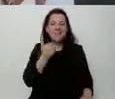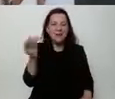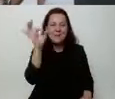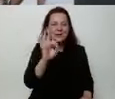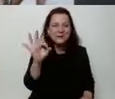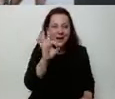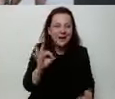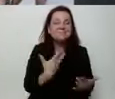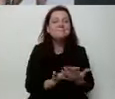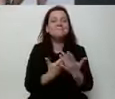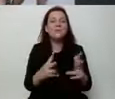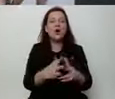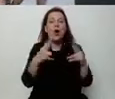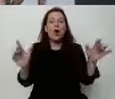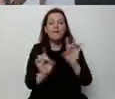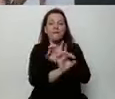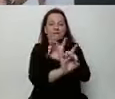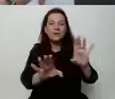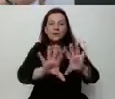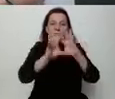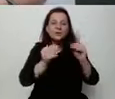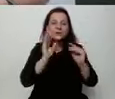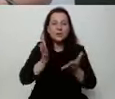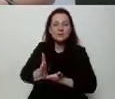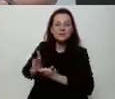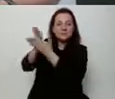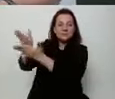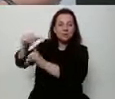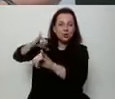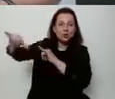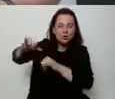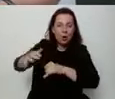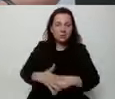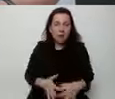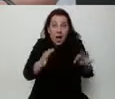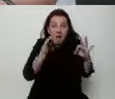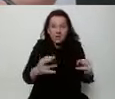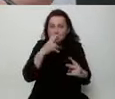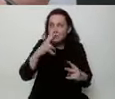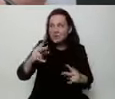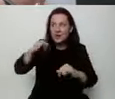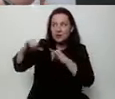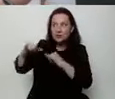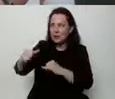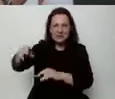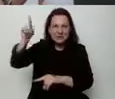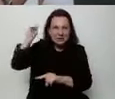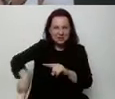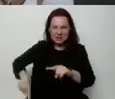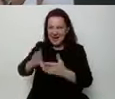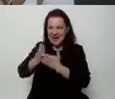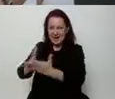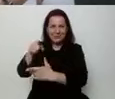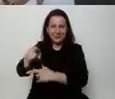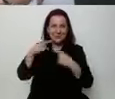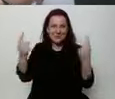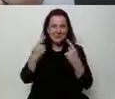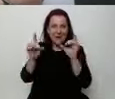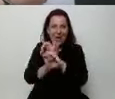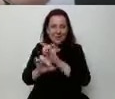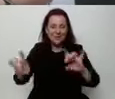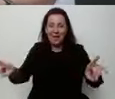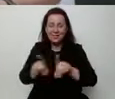epidemii wszyscy będą wspierać rządzących. Ale dzisiaj widzimy, jak sobie rząd źle radzi z epidemią, źle radzi z